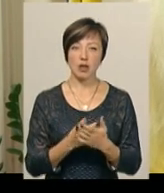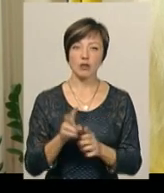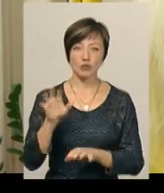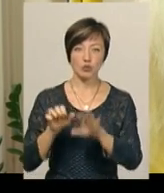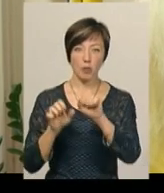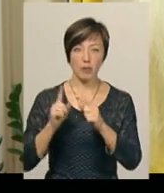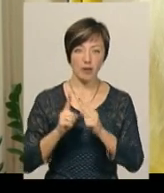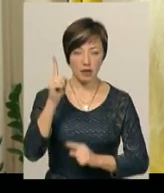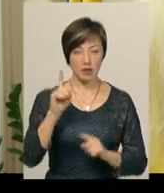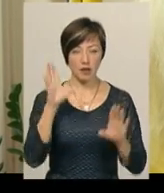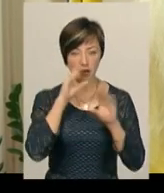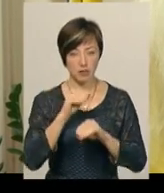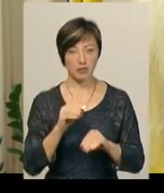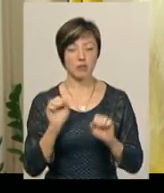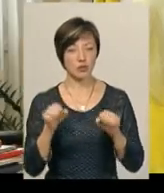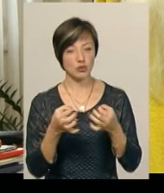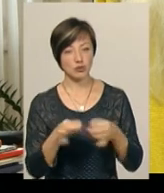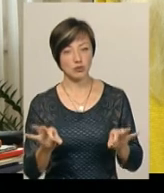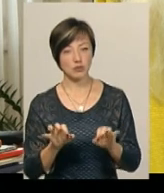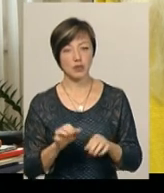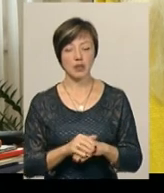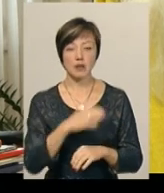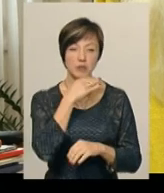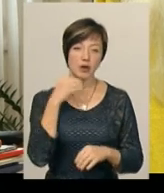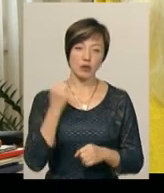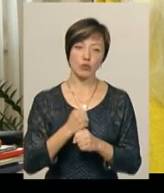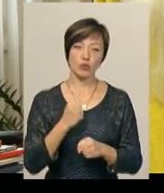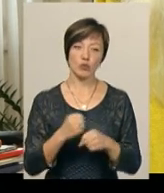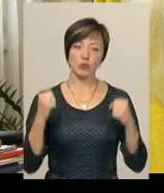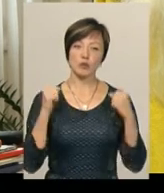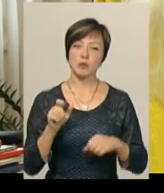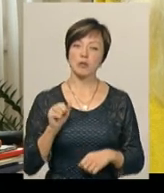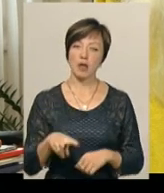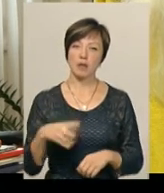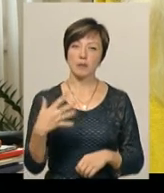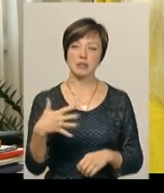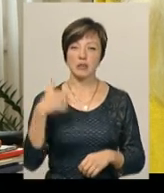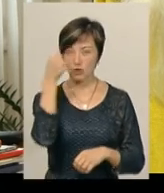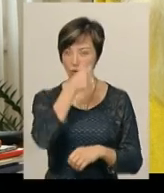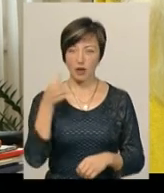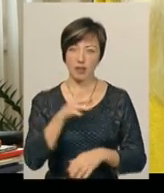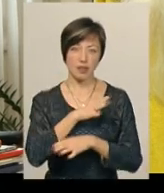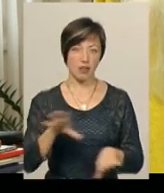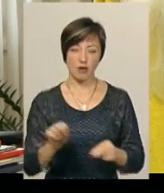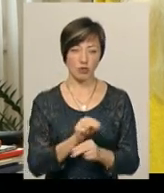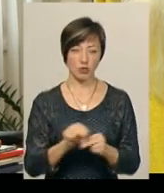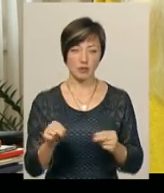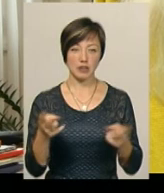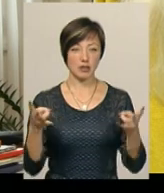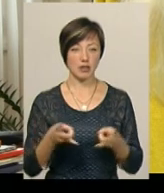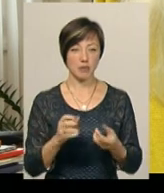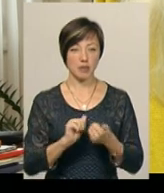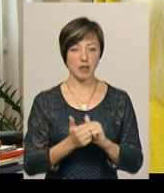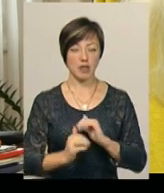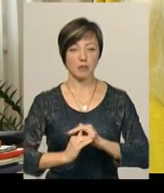живі, чи вони безпечні. Безумовно, багато роботи по спорзалу, бо він 50 років не ремонтувався, треба